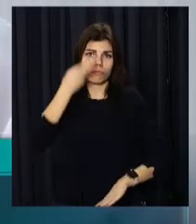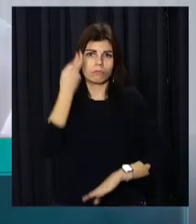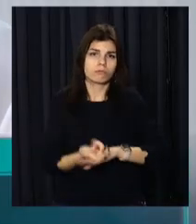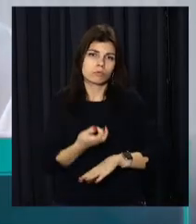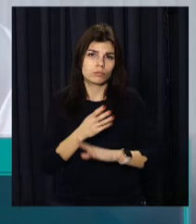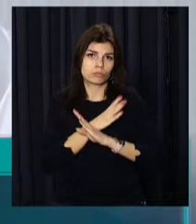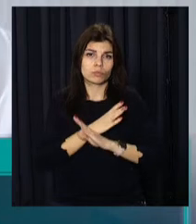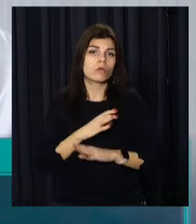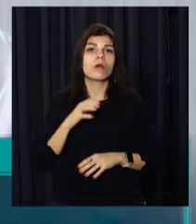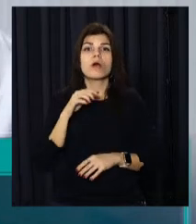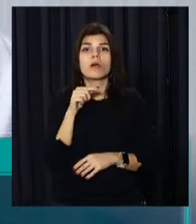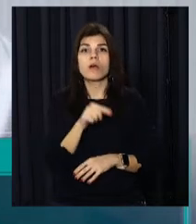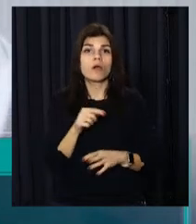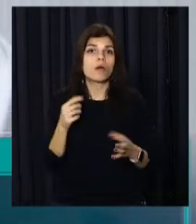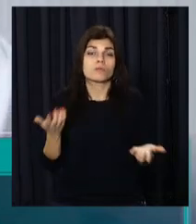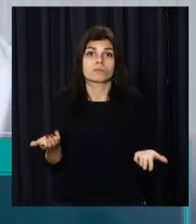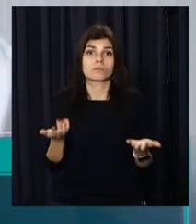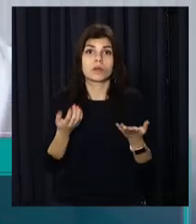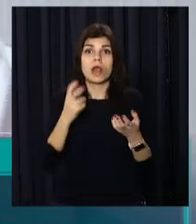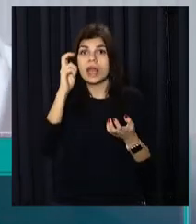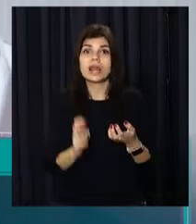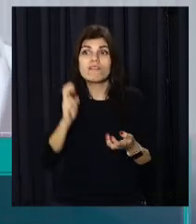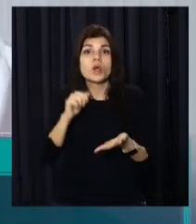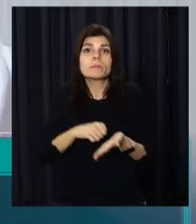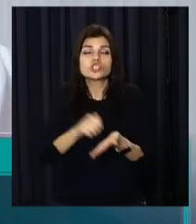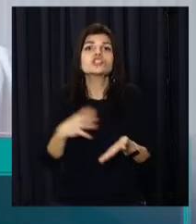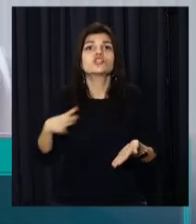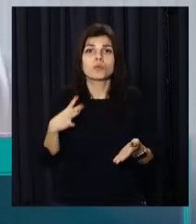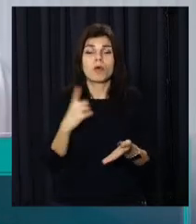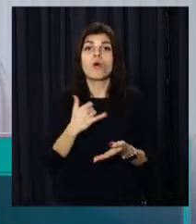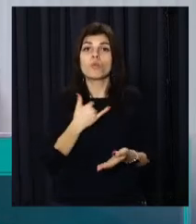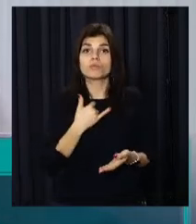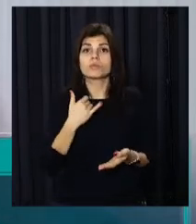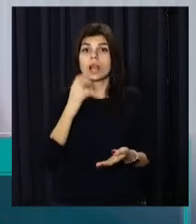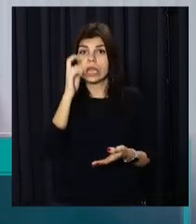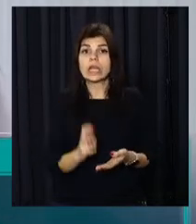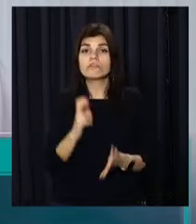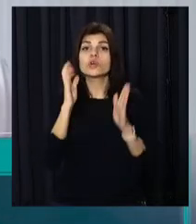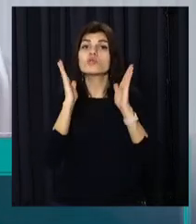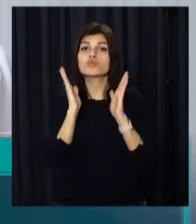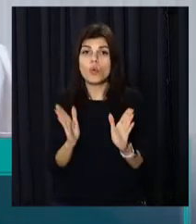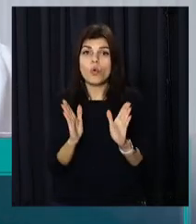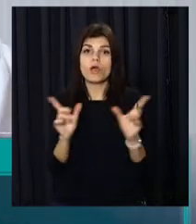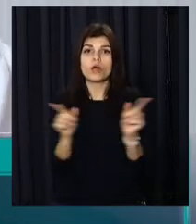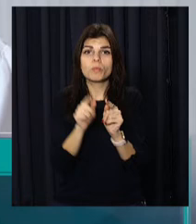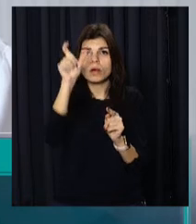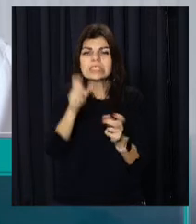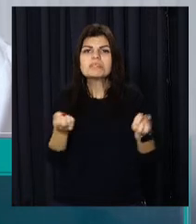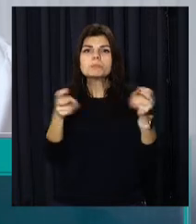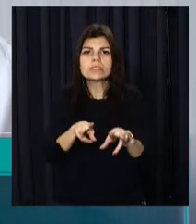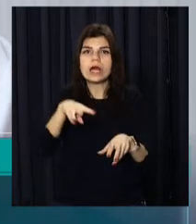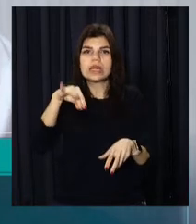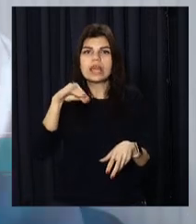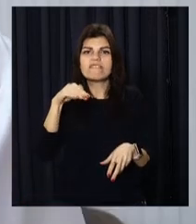було жудних підстав, користуватися ліфтом. Наші ліфти їздять лише з ліфтерами. У нас